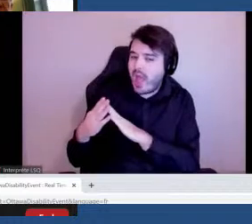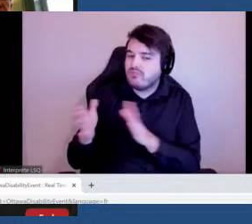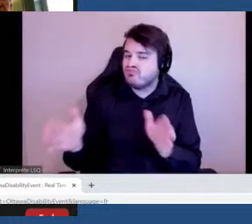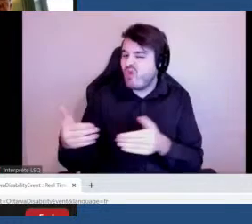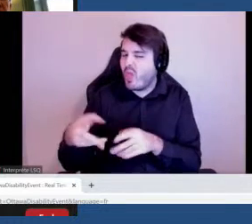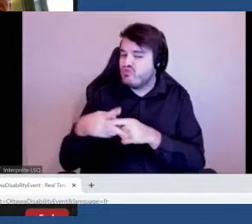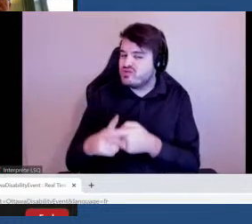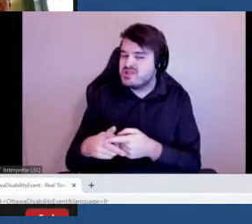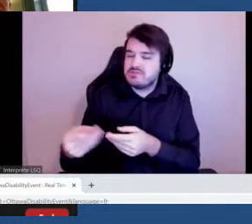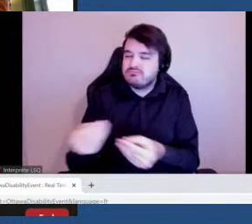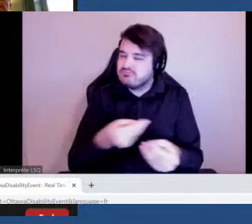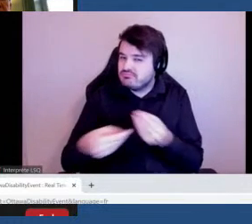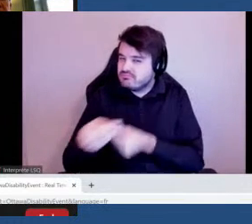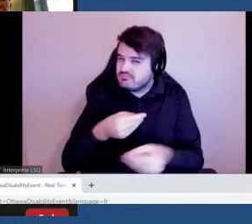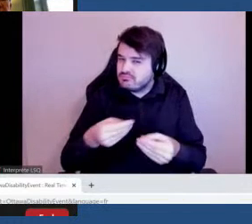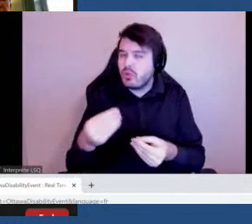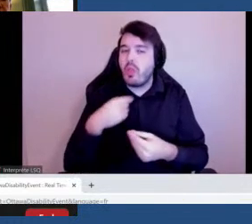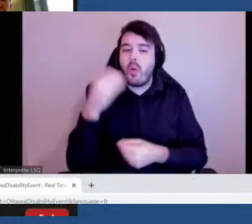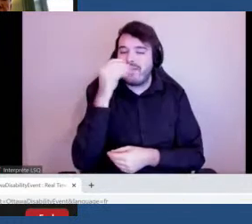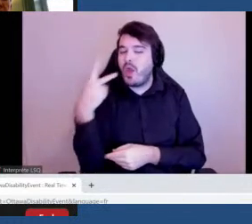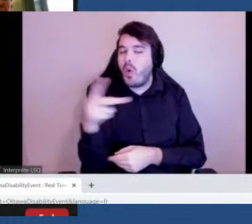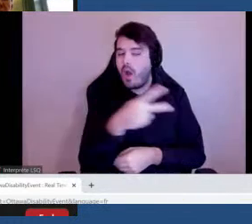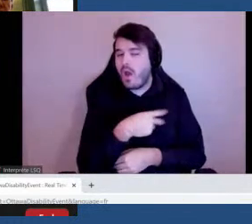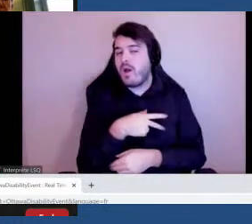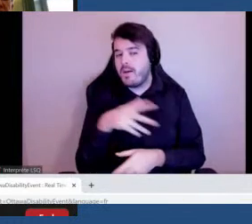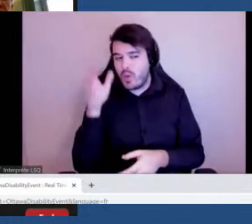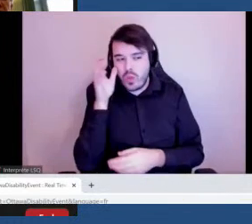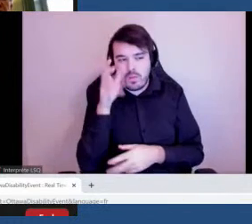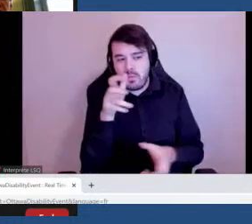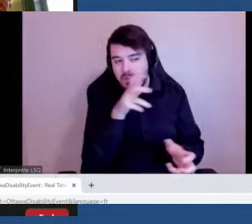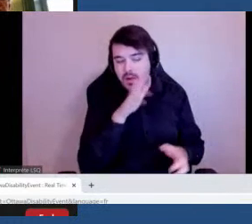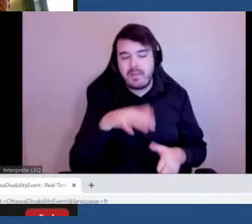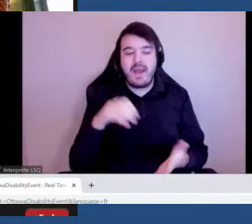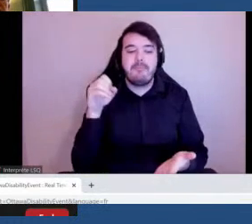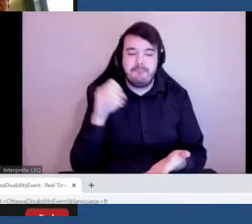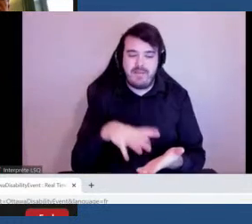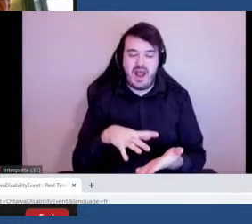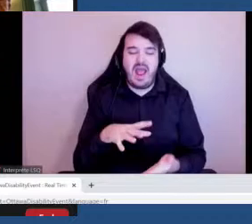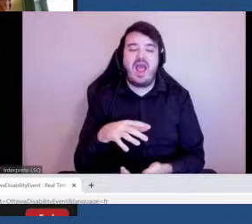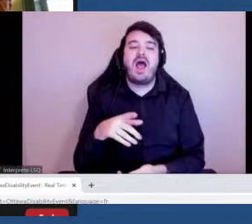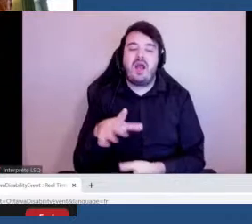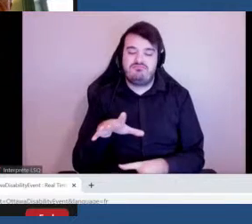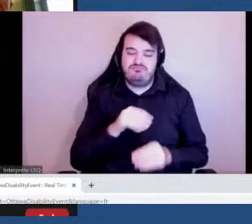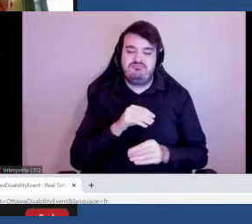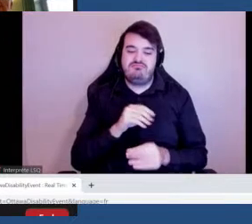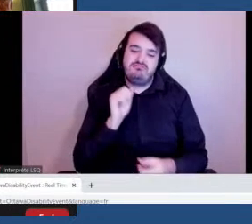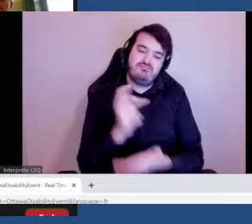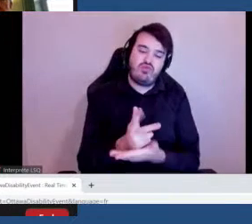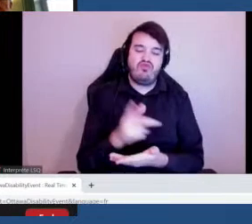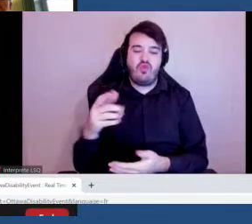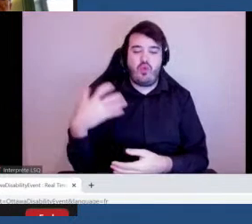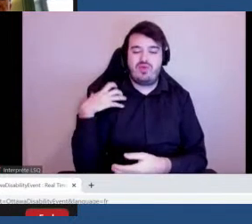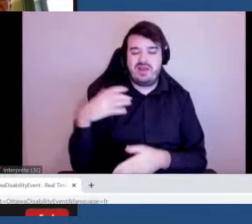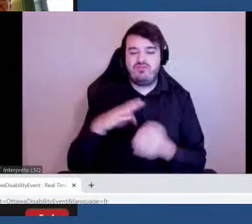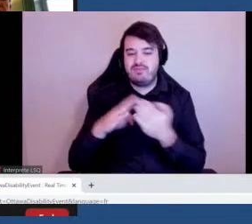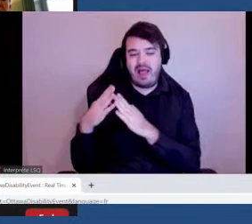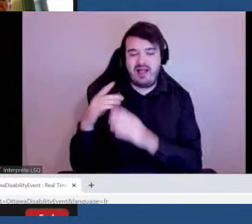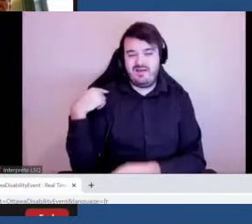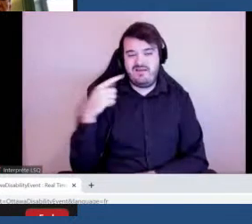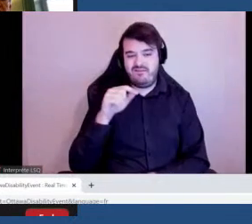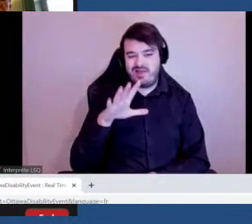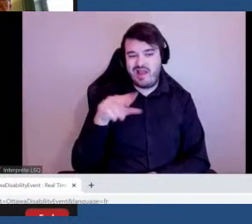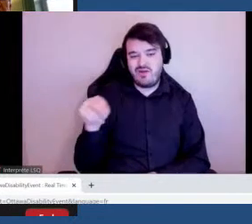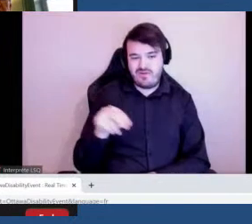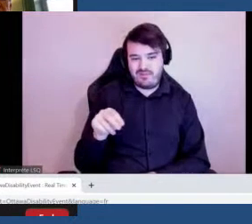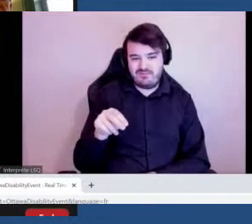donné leur avis. Ce plan a été approuvé par le conseil municipal le 25 novembre. Et si on se base sur les feedbacks qu'on a eus pendant les